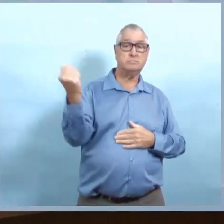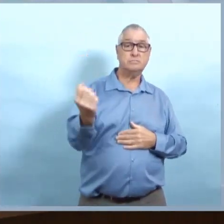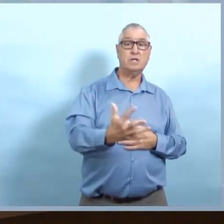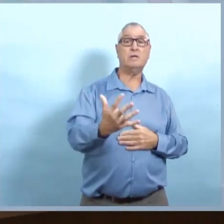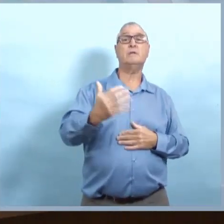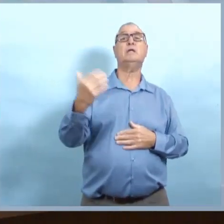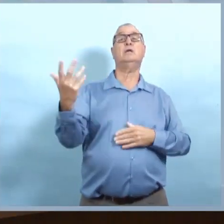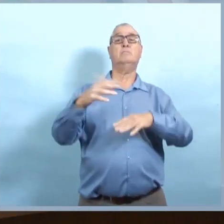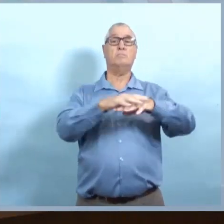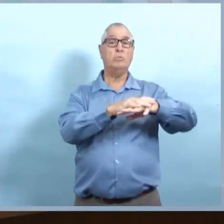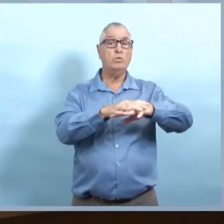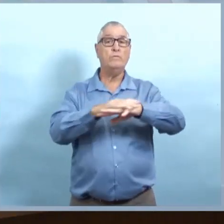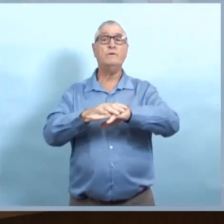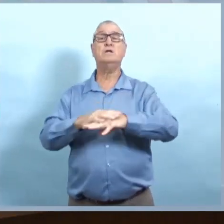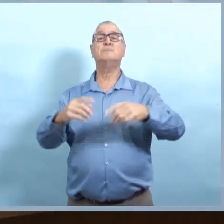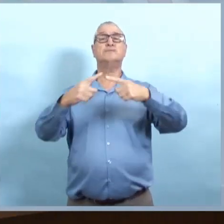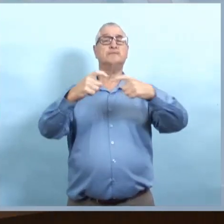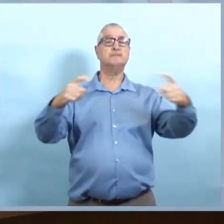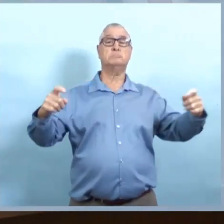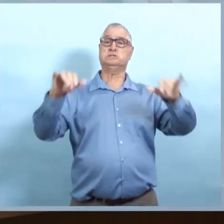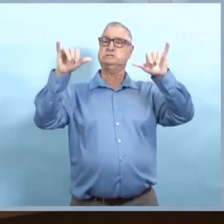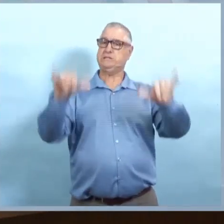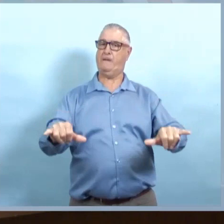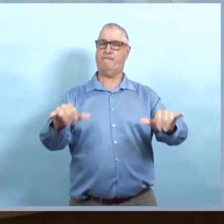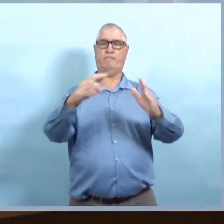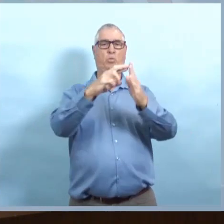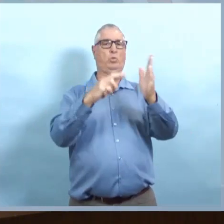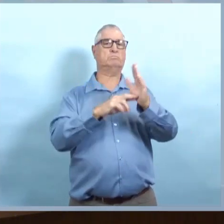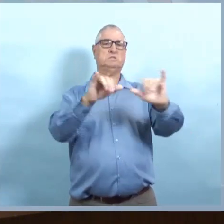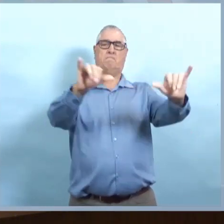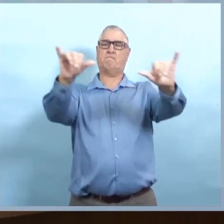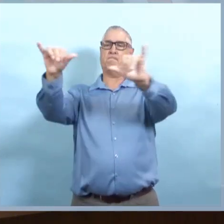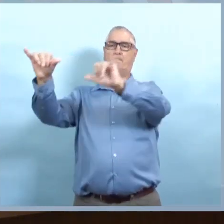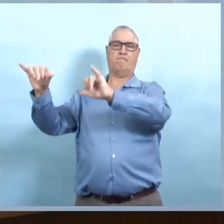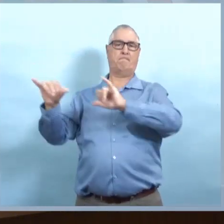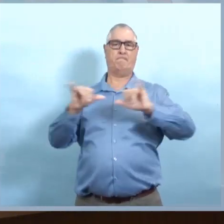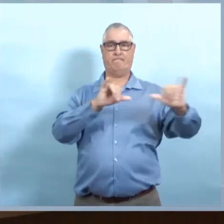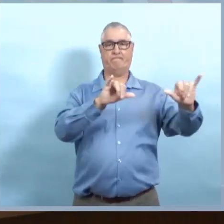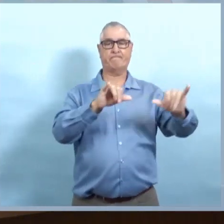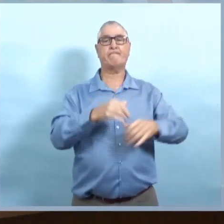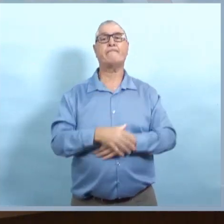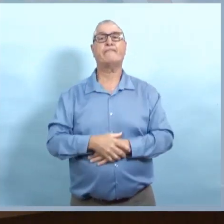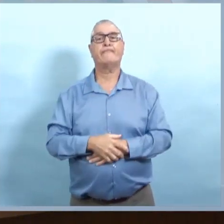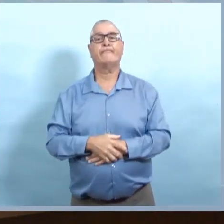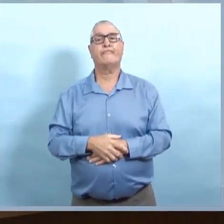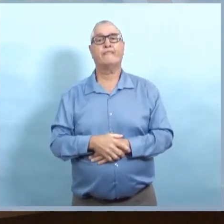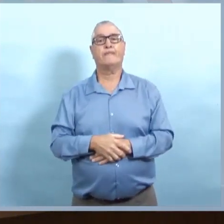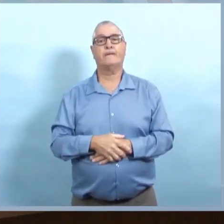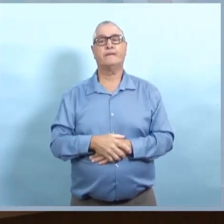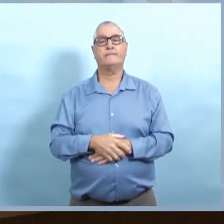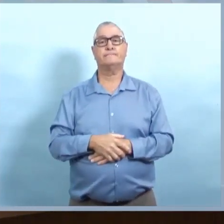garderies, les magasins, les musées, les cinémas, le sport, les casinos restent les mêmes pour l'instant.